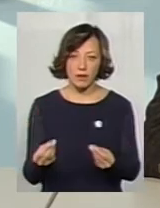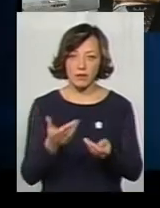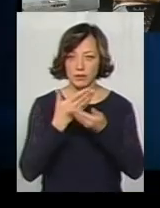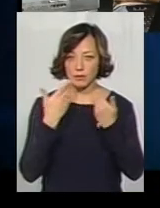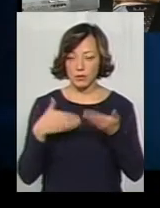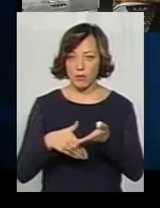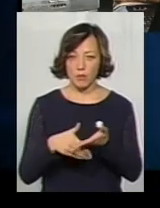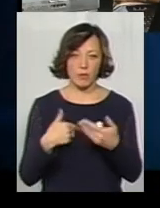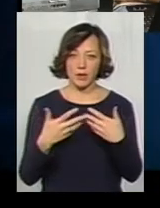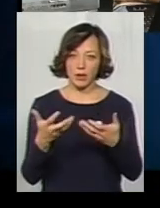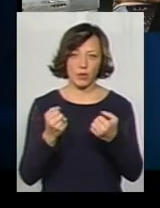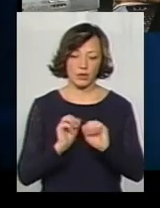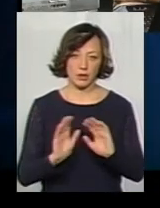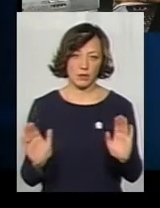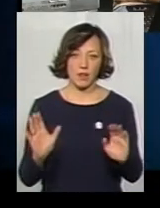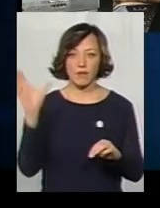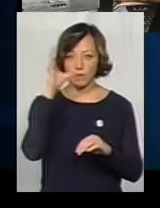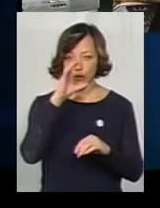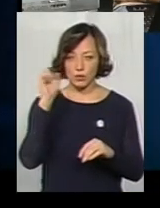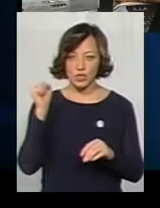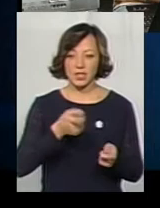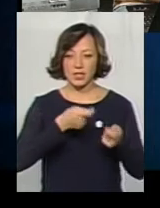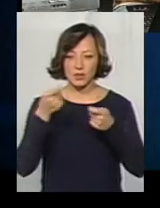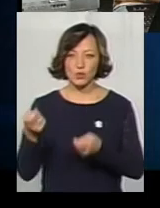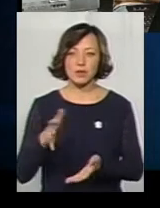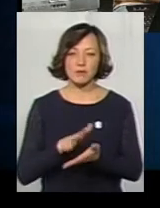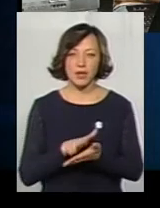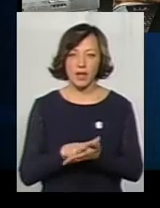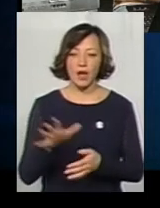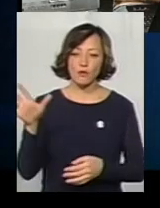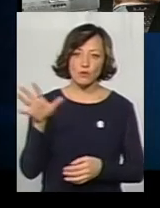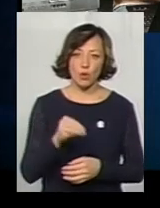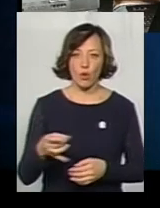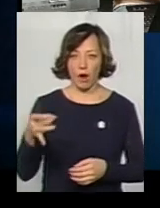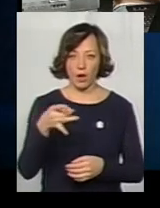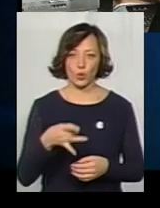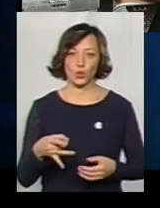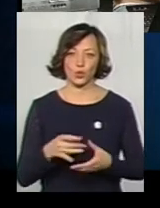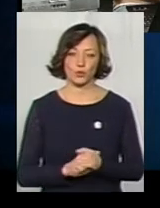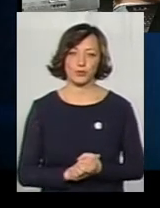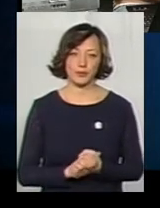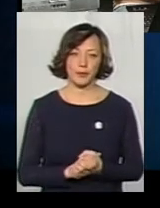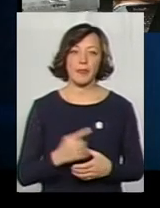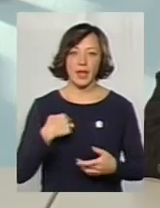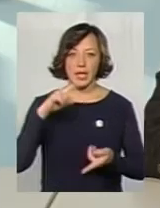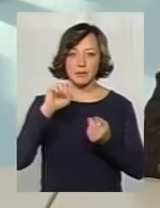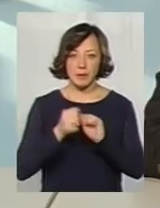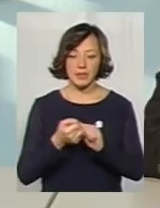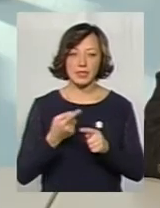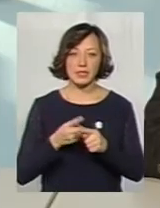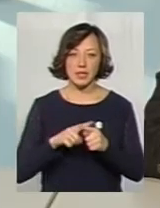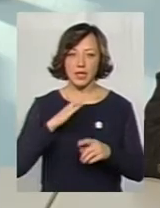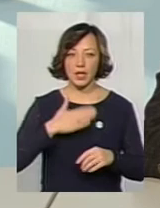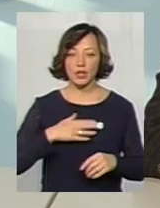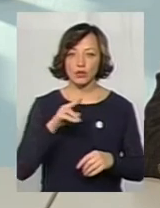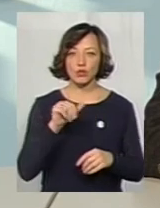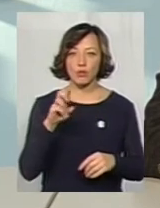допомоги ми ніякої не отримали. Знучи не суть туди свіття з усього мікрорайону. Я запам'ятав, це наше